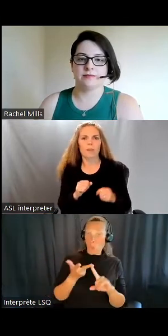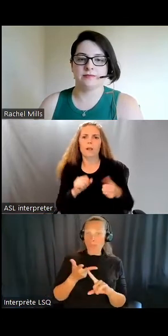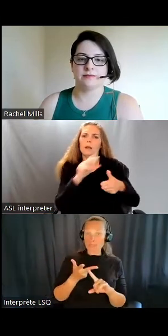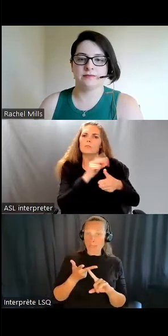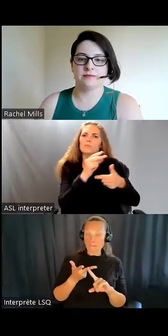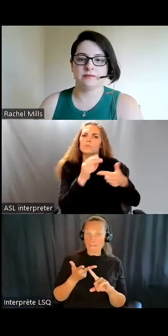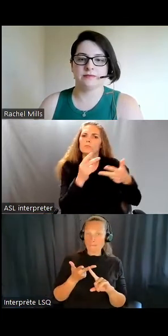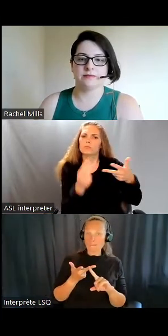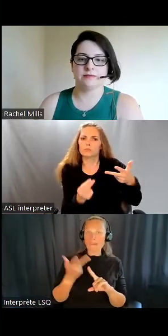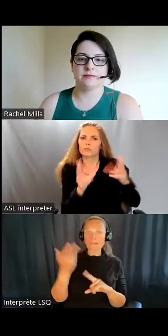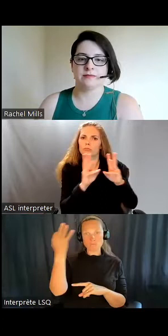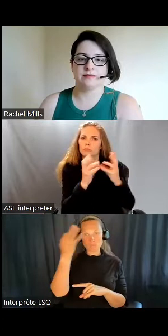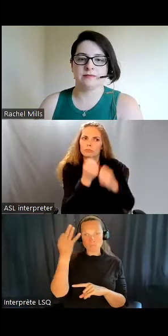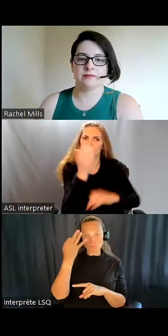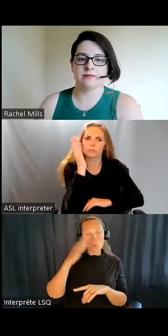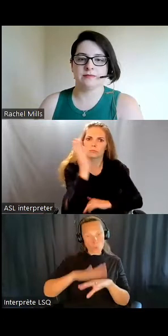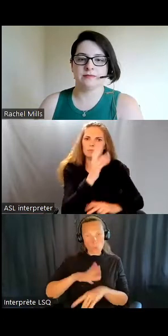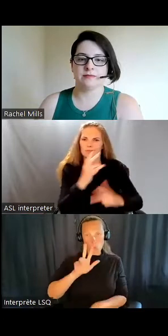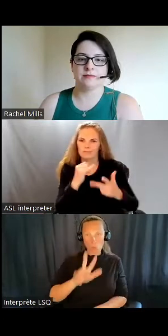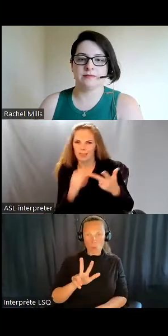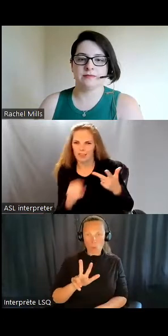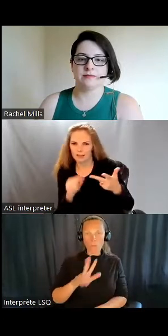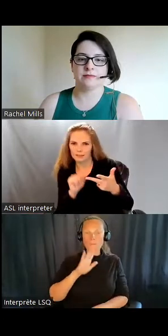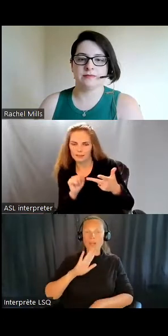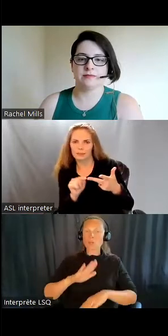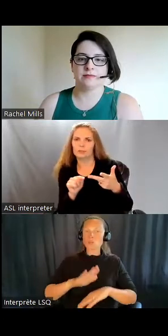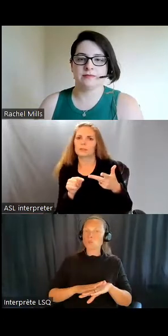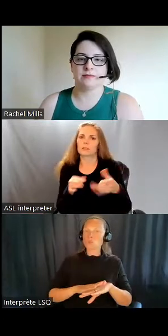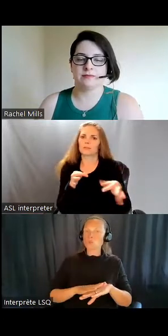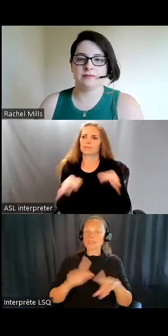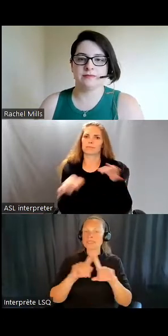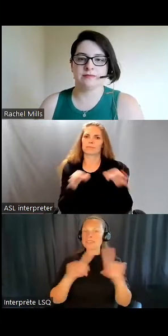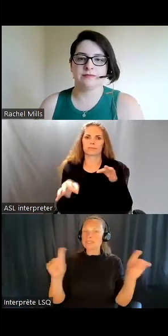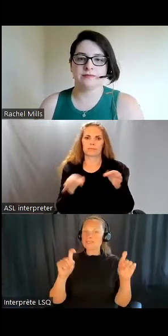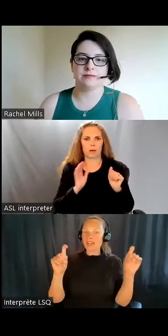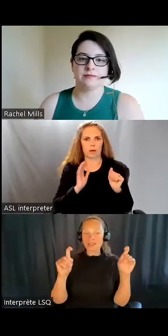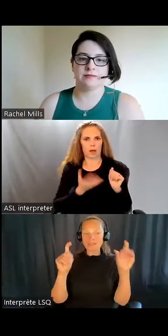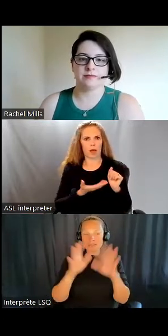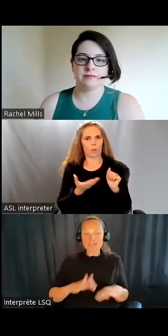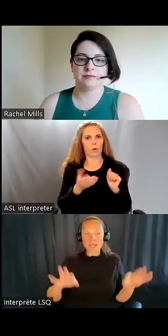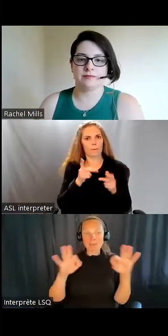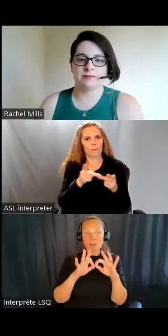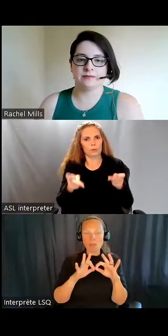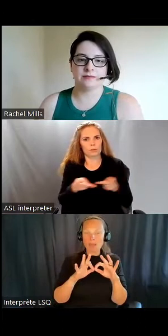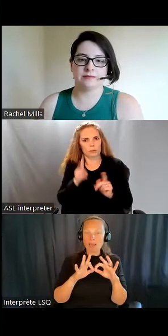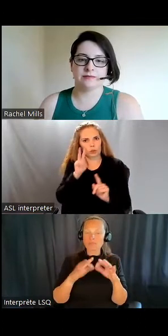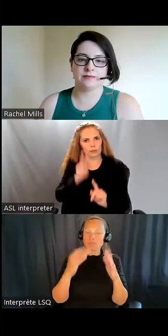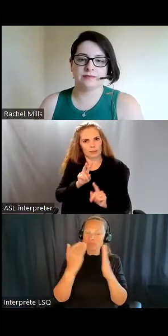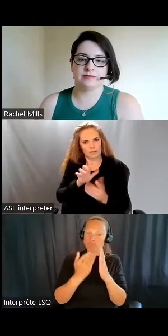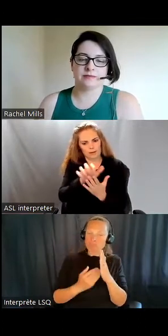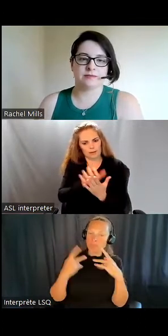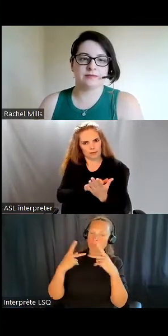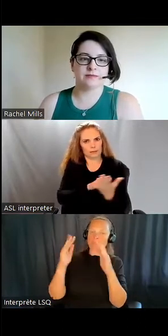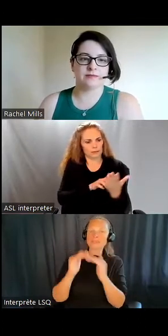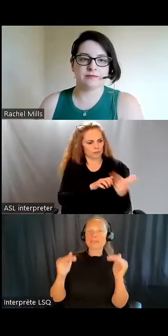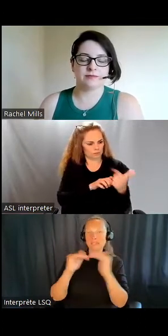trois parties qui explore les déclarations de position d'Inclusion Canada. Le webinaire d'aujourd'hui va